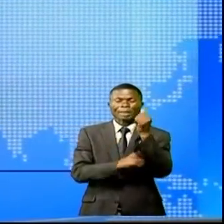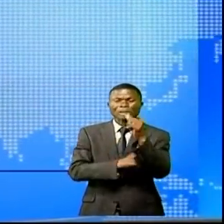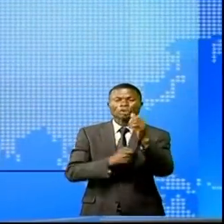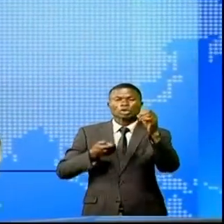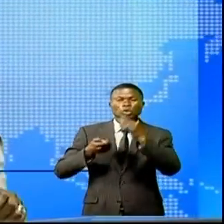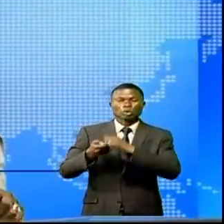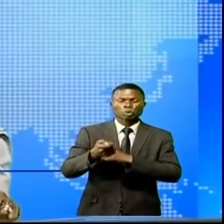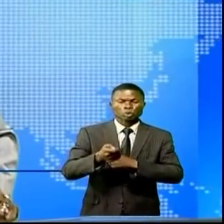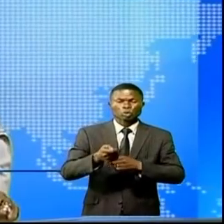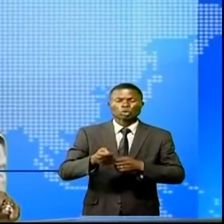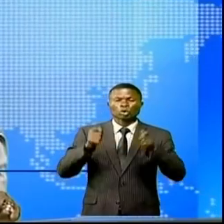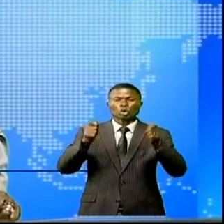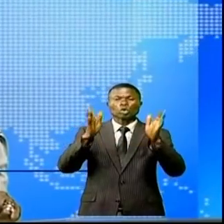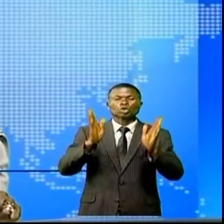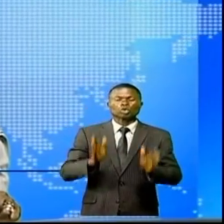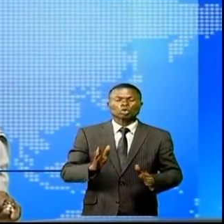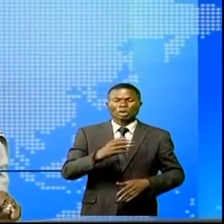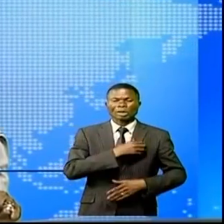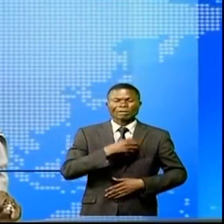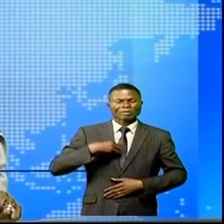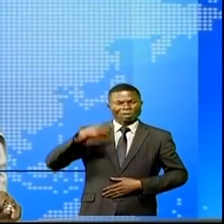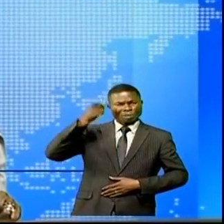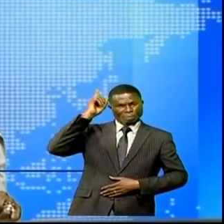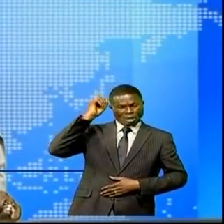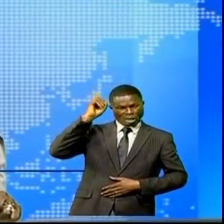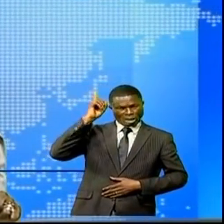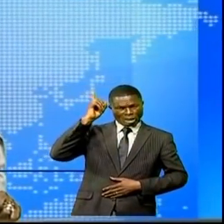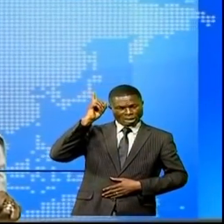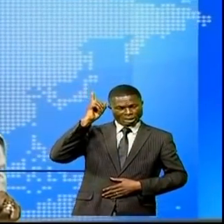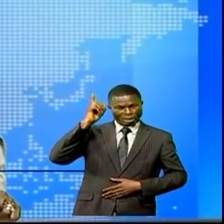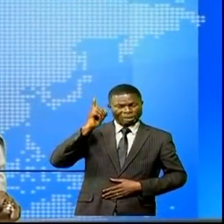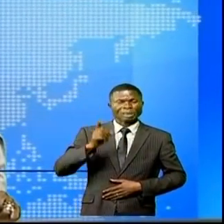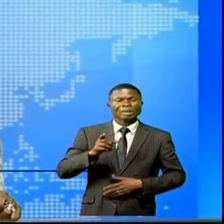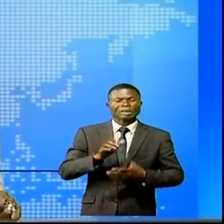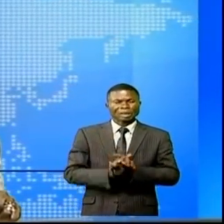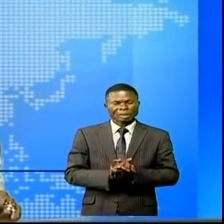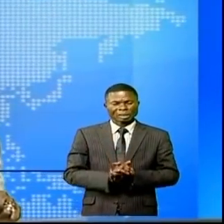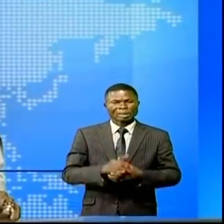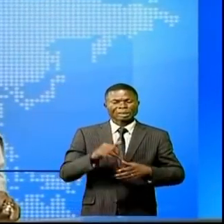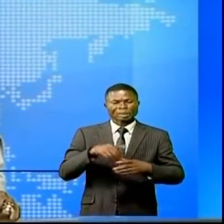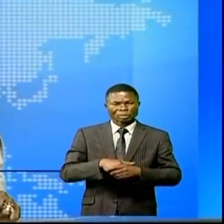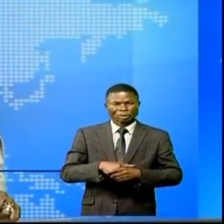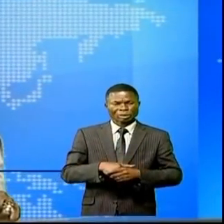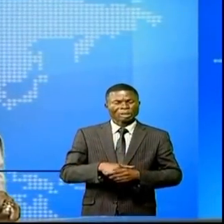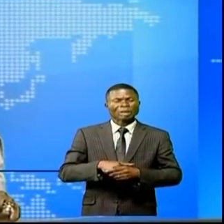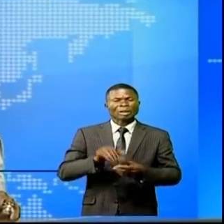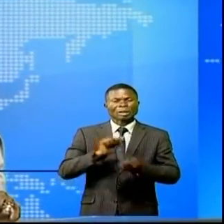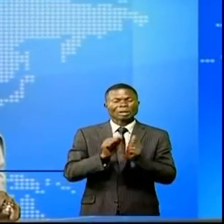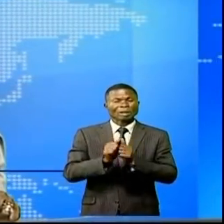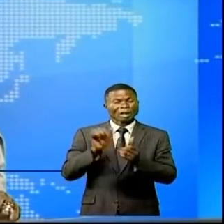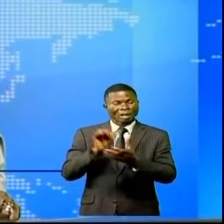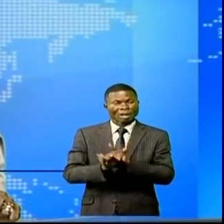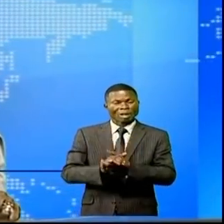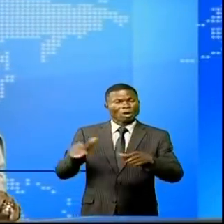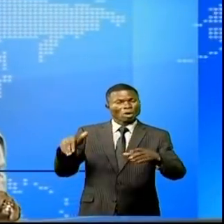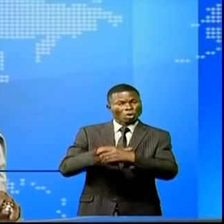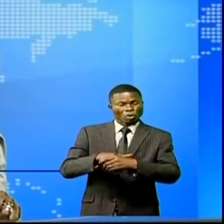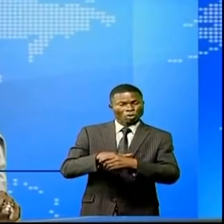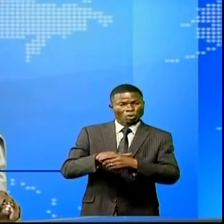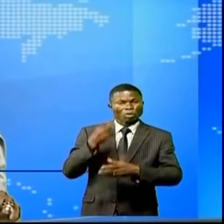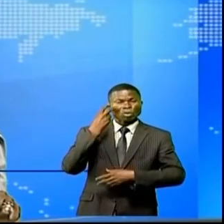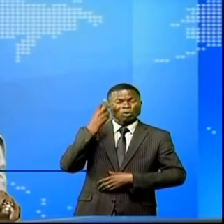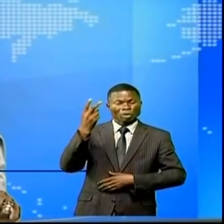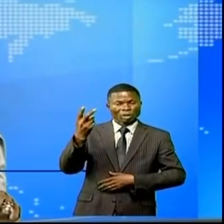auteur du présumé assassinat de la mort de la journaliste Charlie Kitoko, son épouse de la vision